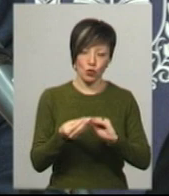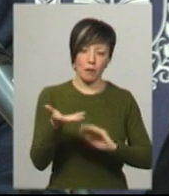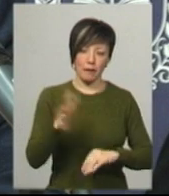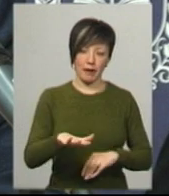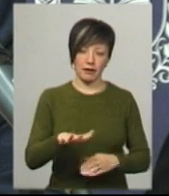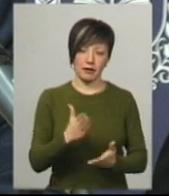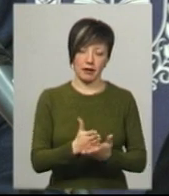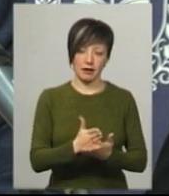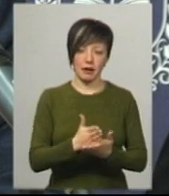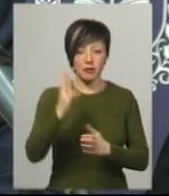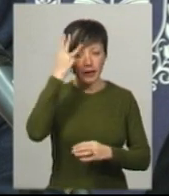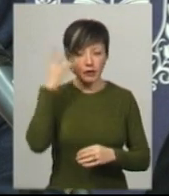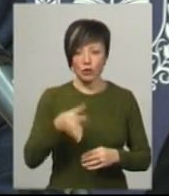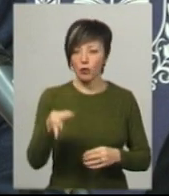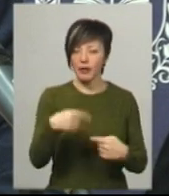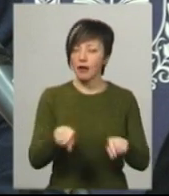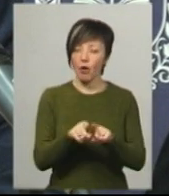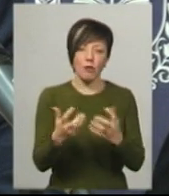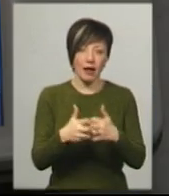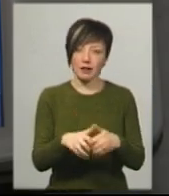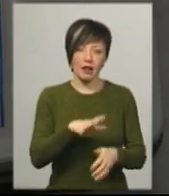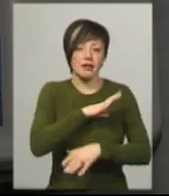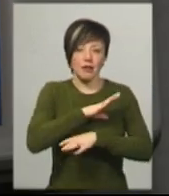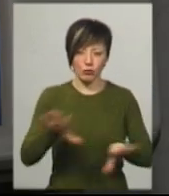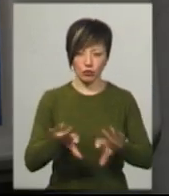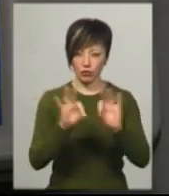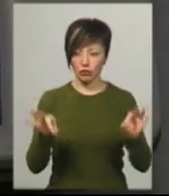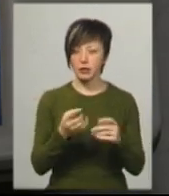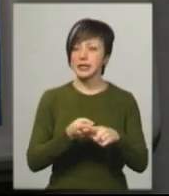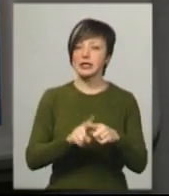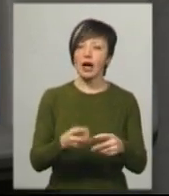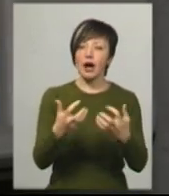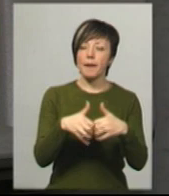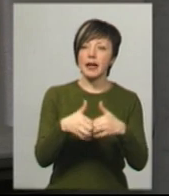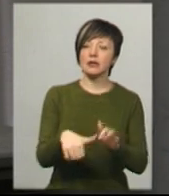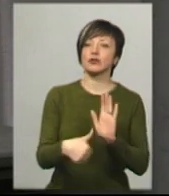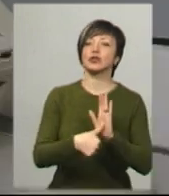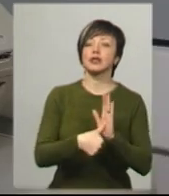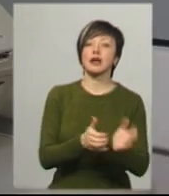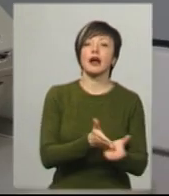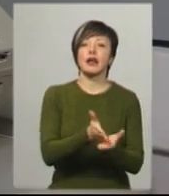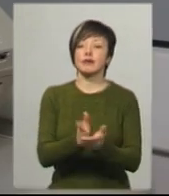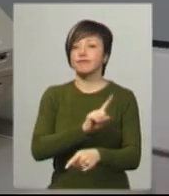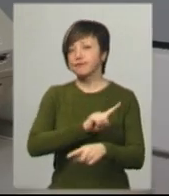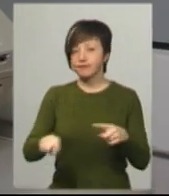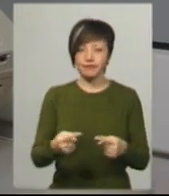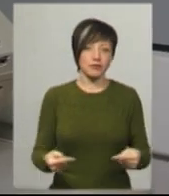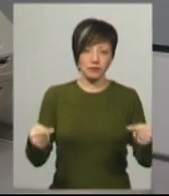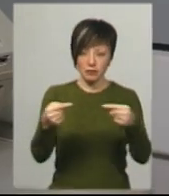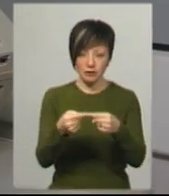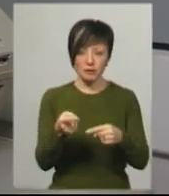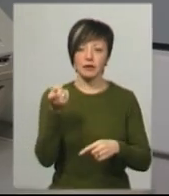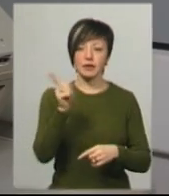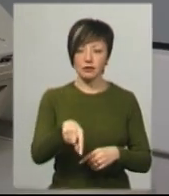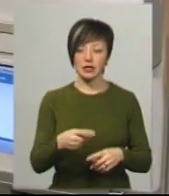В Хмельницькій області такого обладнання взагалі не існувало. Цей апарат є шестиканалним, який дозволяє швидко діагностувати якраз